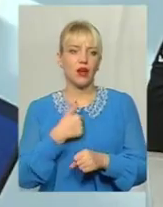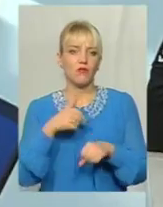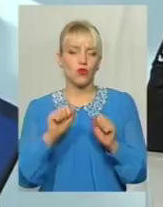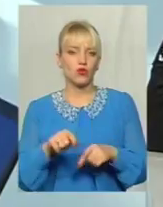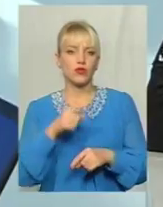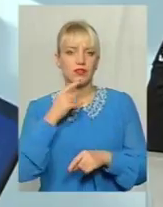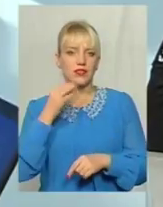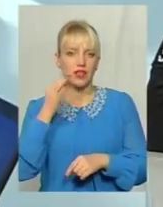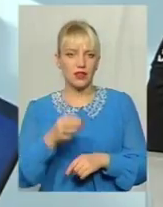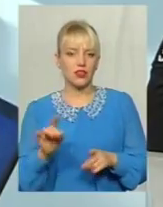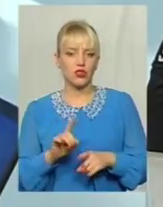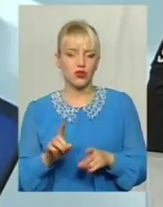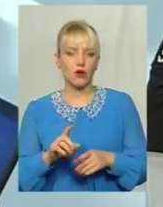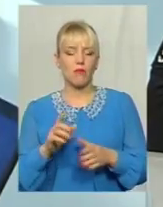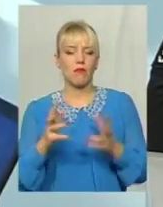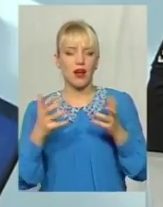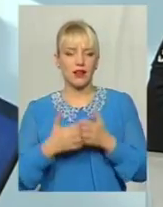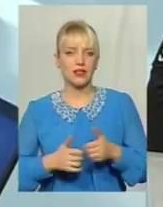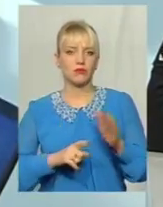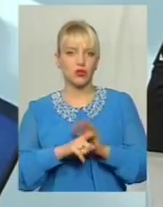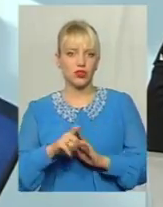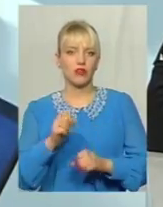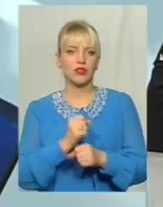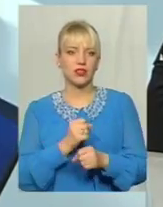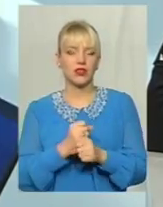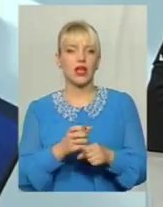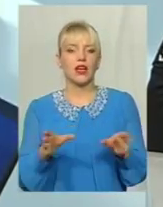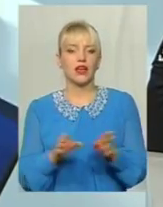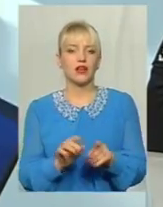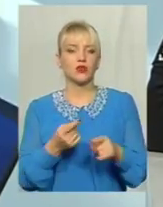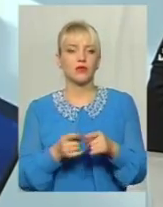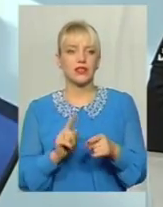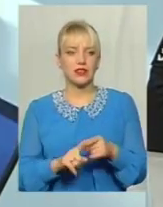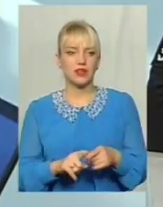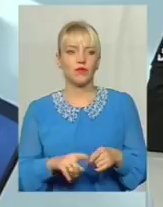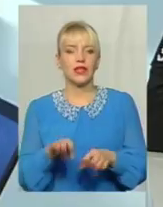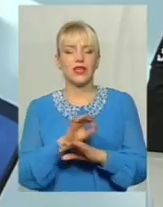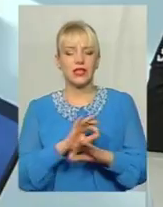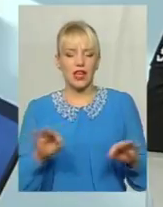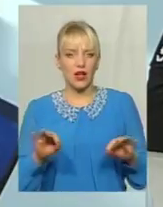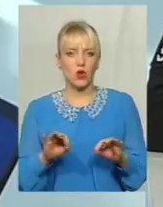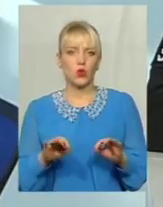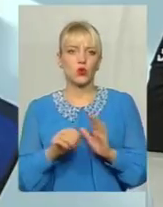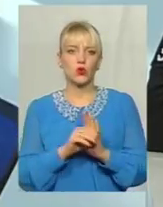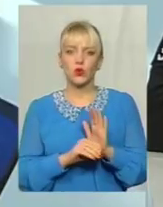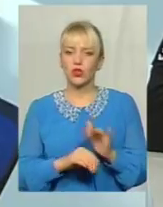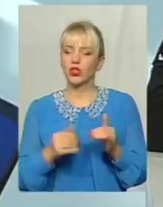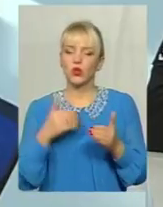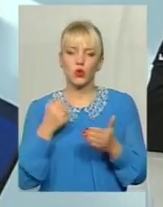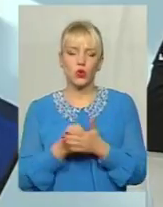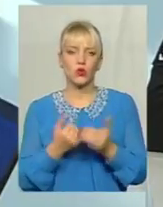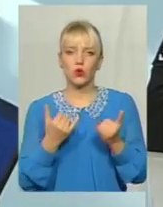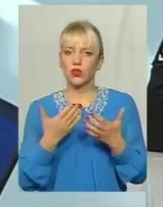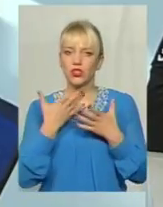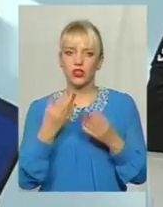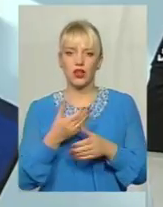сказати з певністю, що механізми починають діяти Разом з тим, звичайно, ідеальної структури до сьогодні ще немає Але